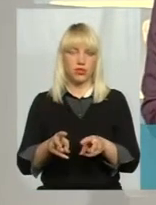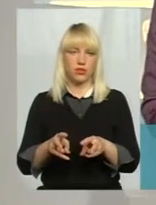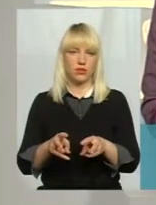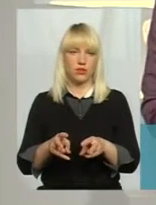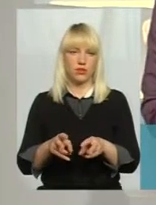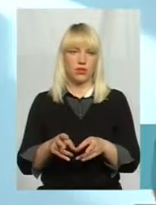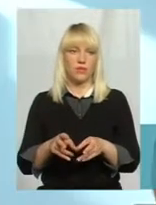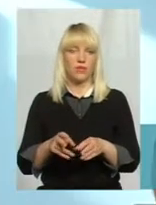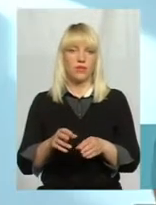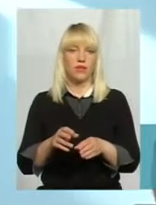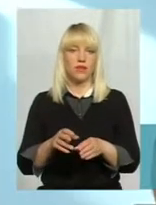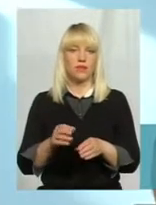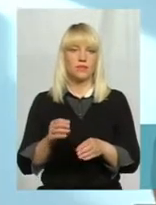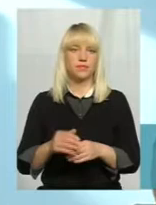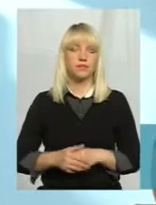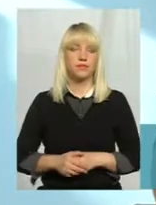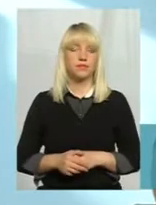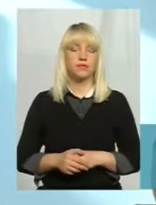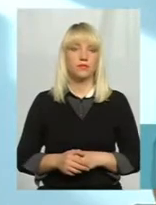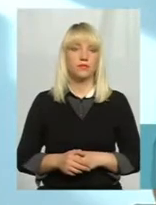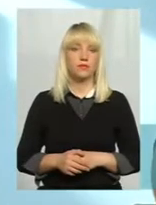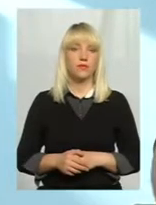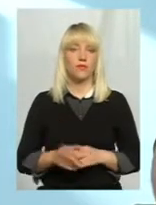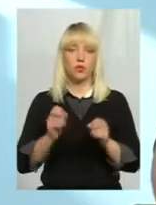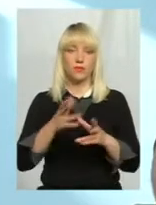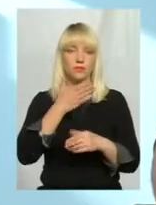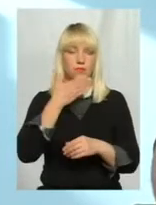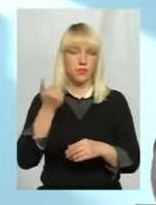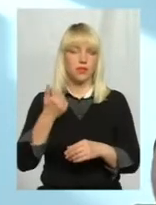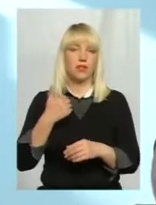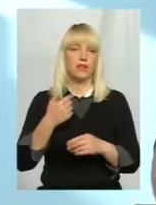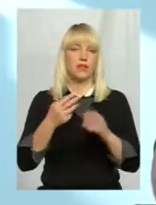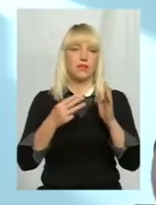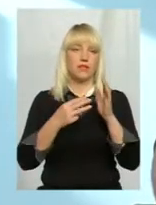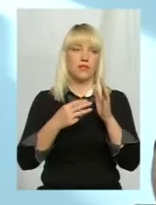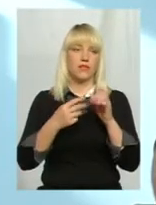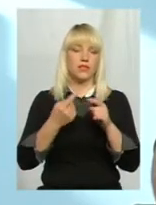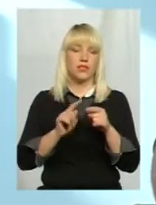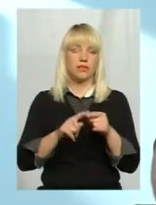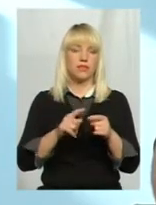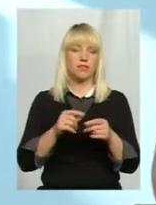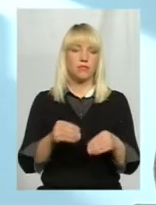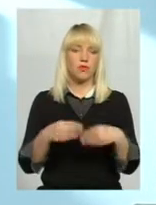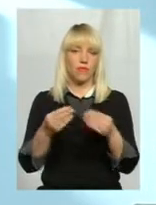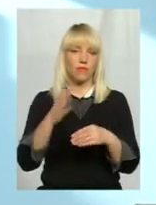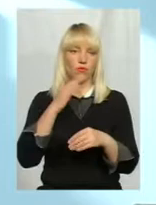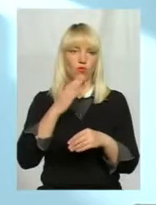Це від 0,8 до 1 мг на літр. Це зазвичай ми подаємо для того, щоб